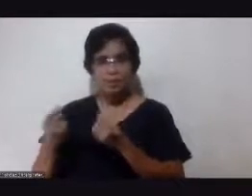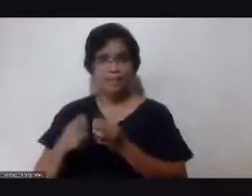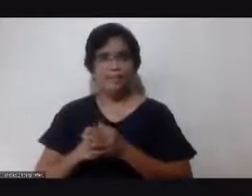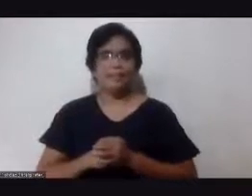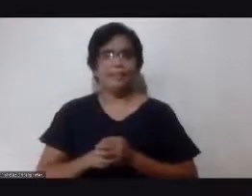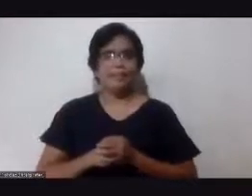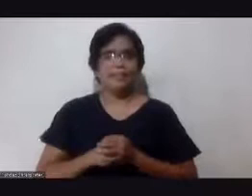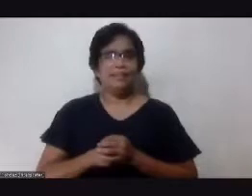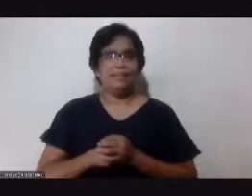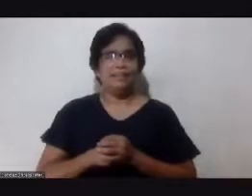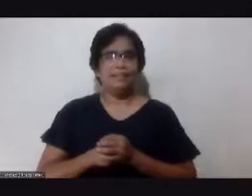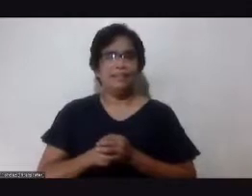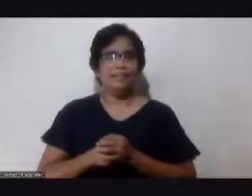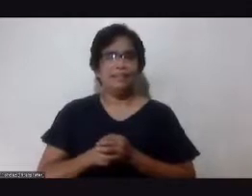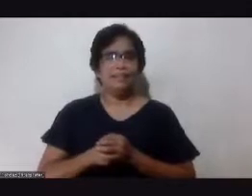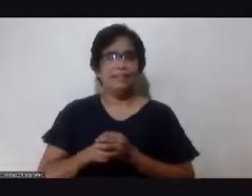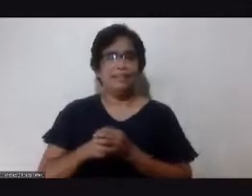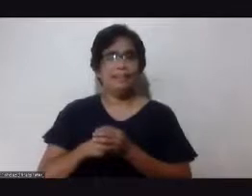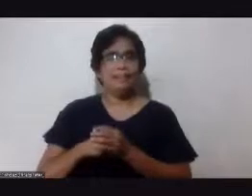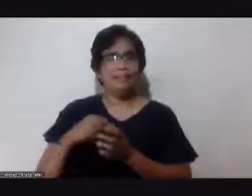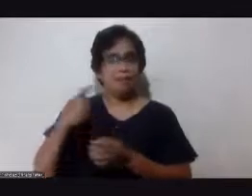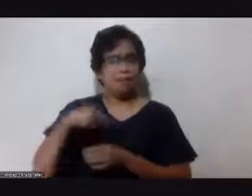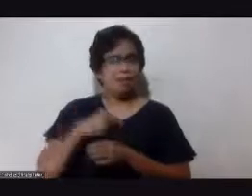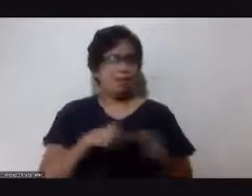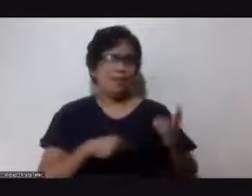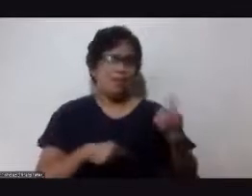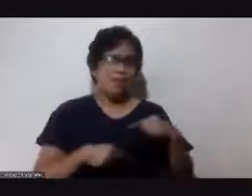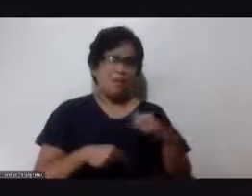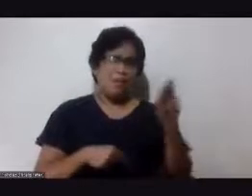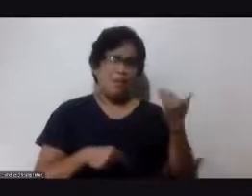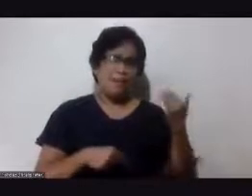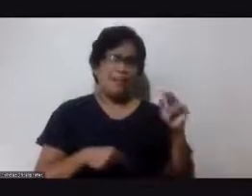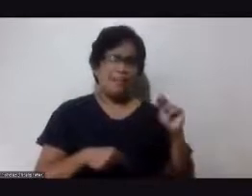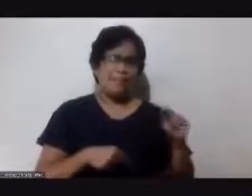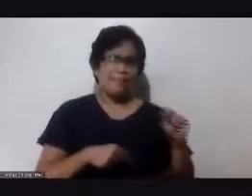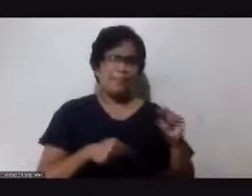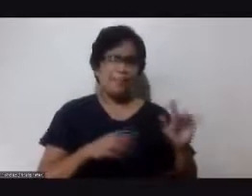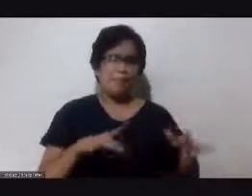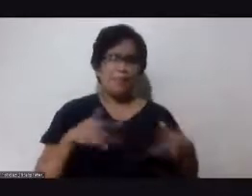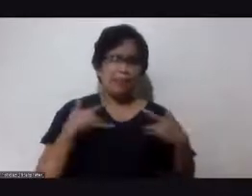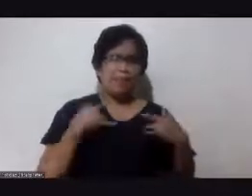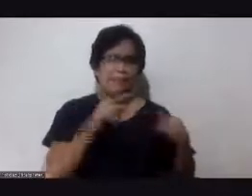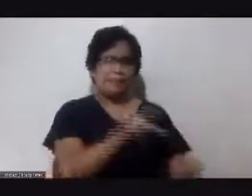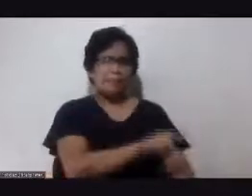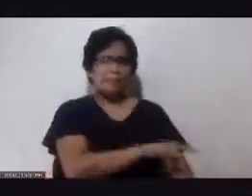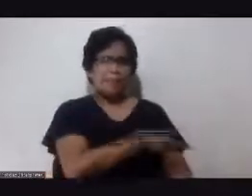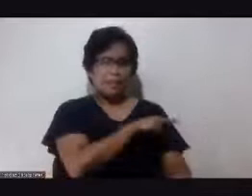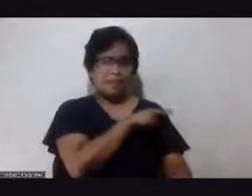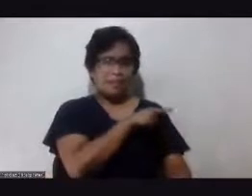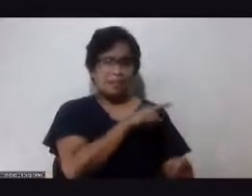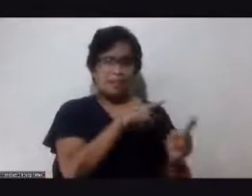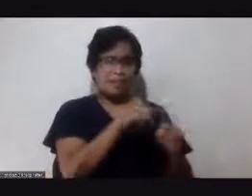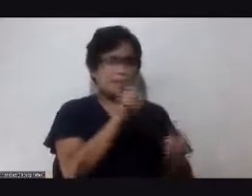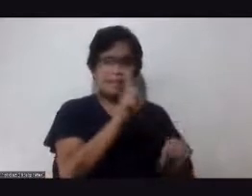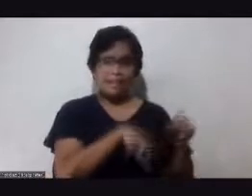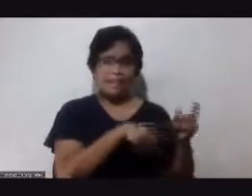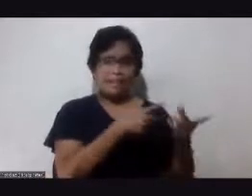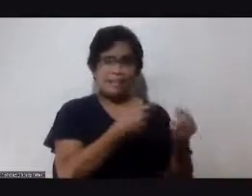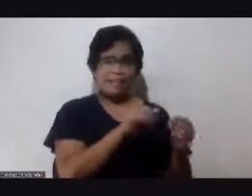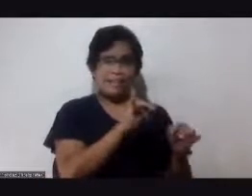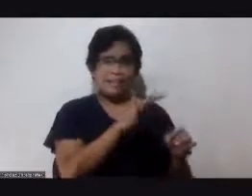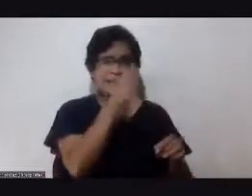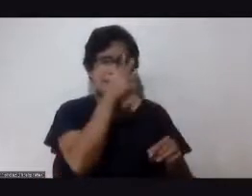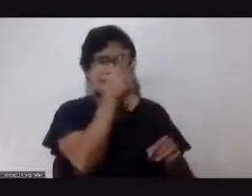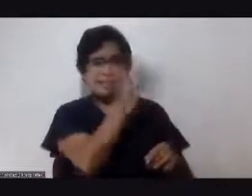yung ating kung bakit natin gustong mabuhay ng mahaba magawa natin ito pero hindi natin magagawa kung pababayaan po